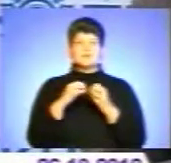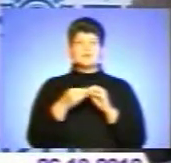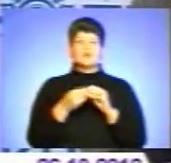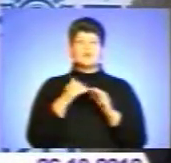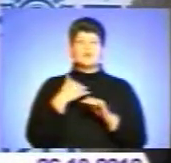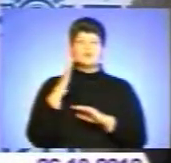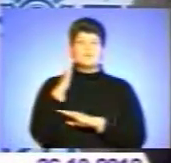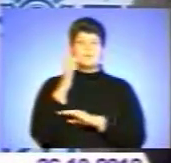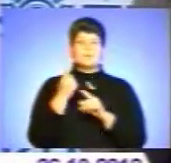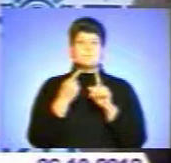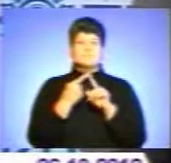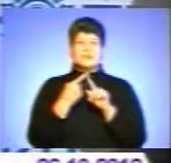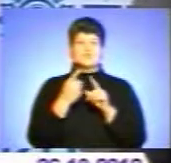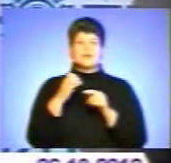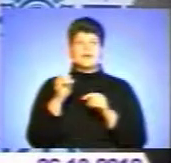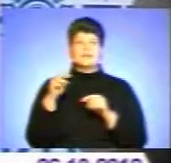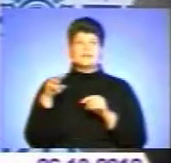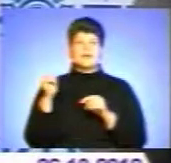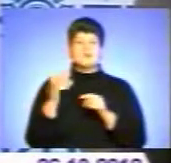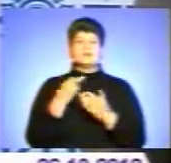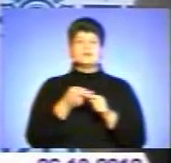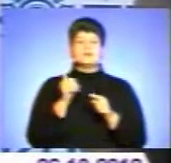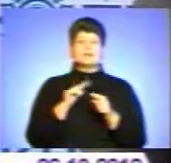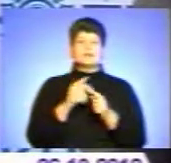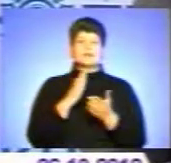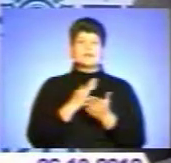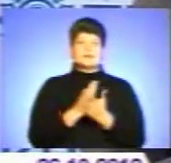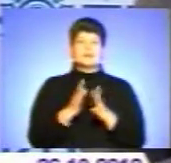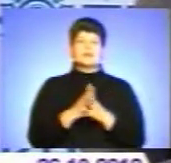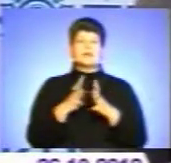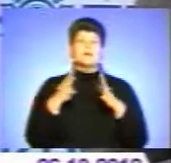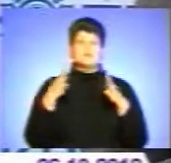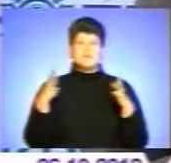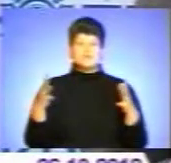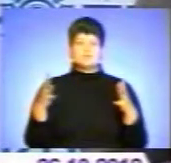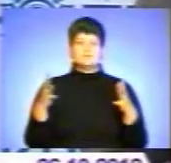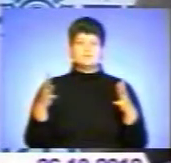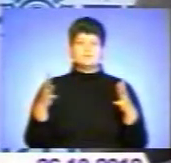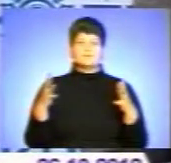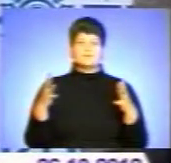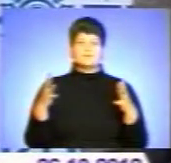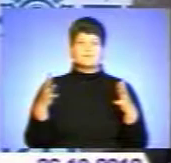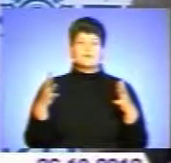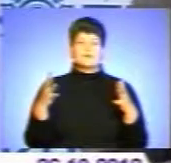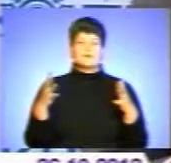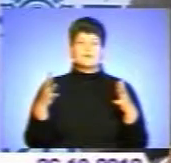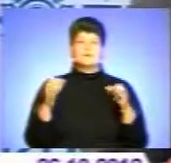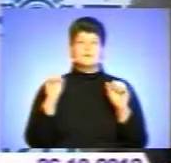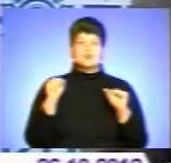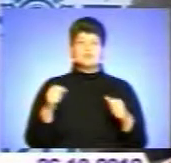Ось цей перший етап, ми вважаємо, що напрямий підкуп – це найбільший чинник, який може